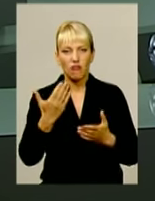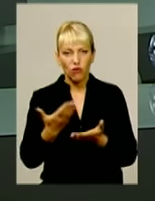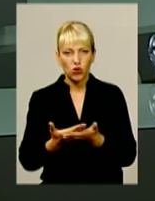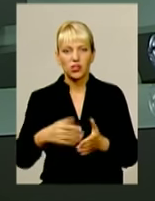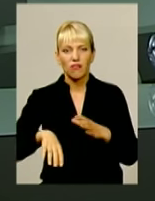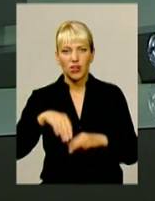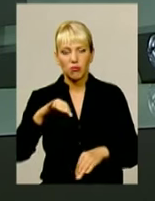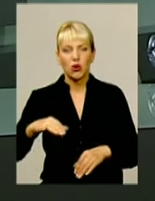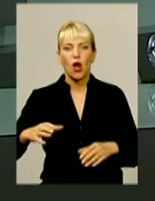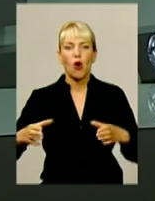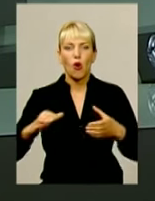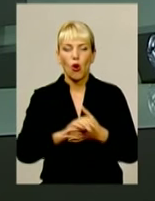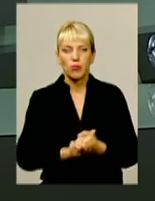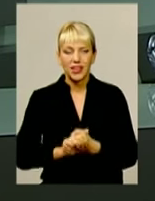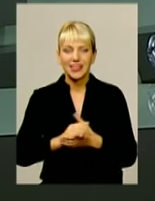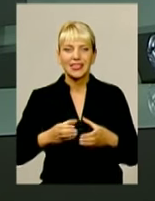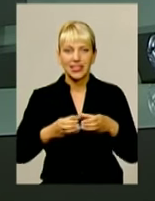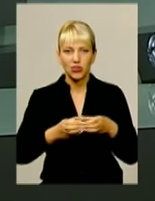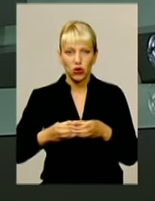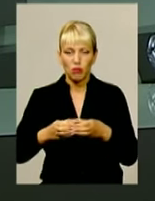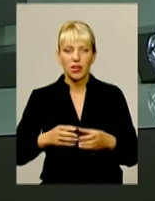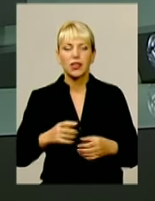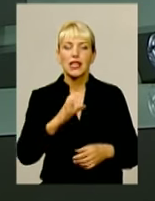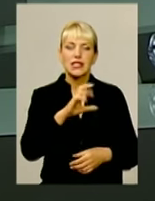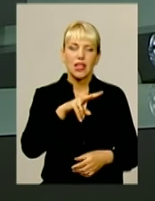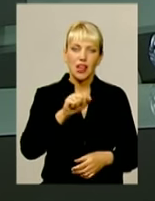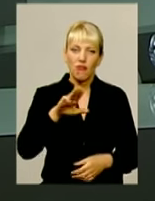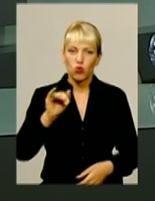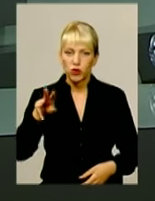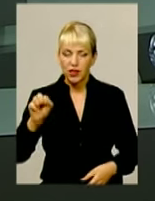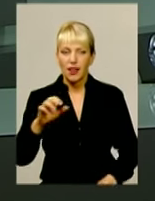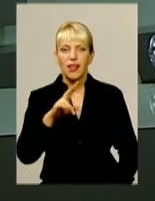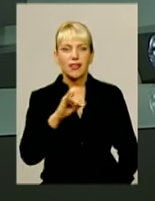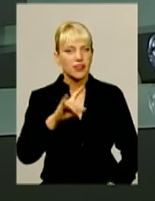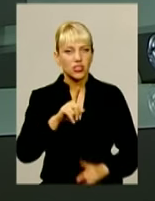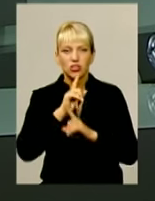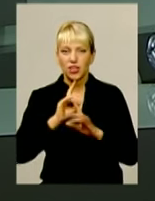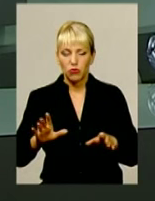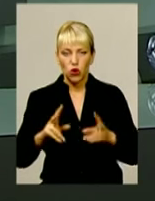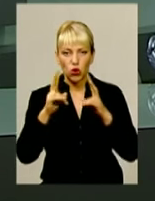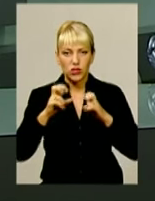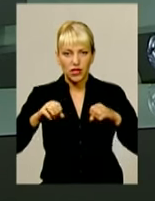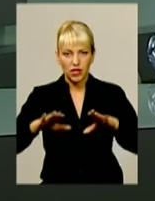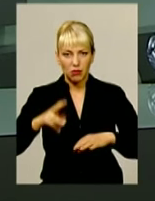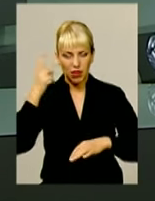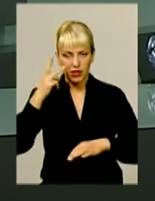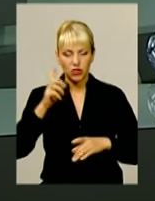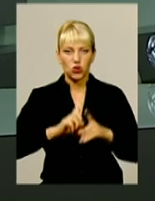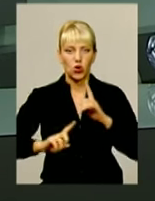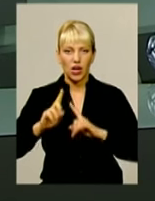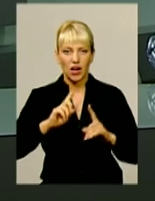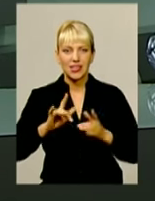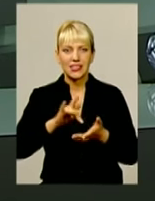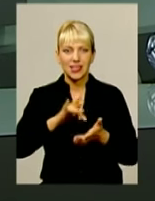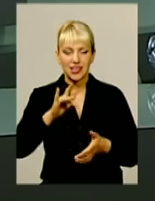'єднаних територіальних громадах Нетішина та Славути не відбудуться. Розглянувши рішення Хмельницької обласної ради, Центральна виборча